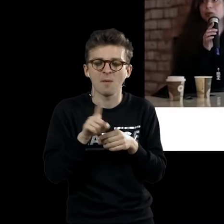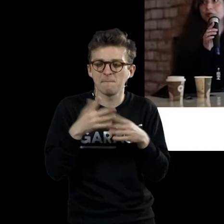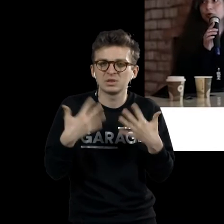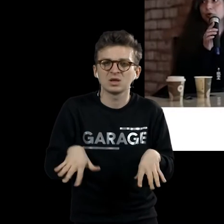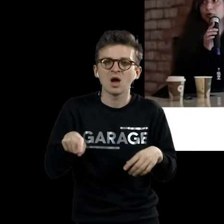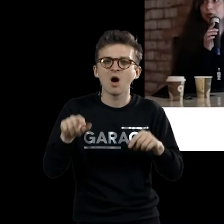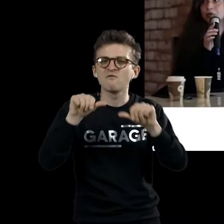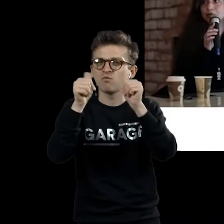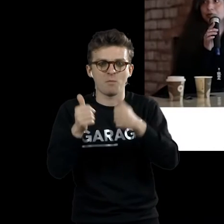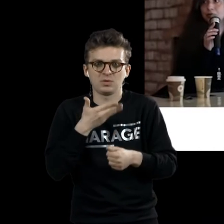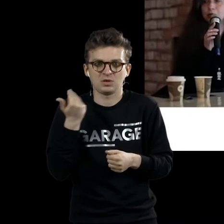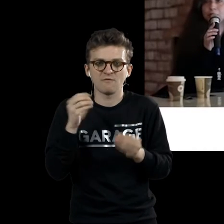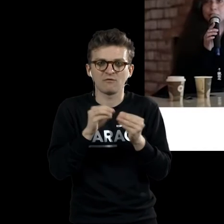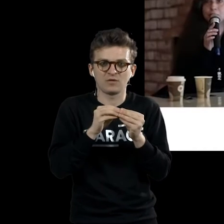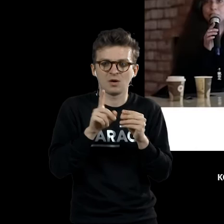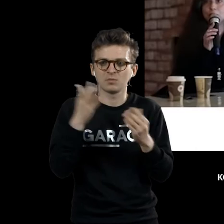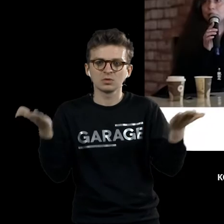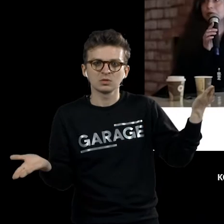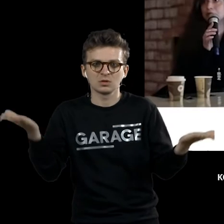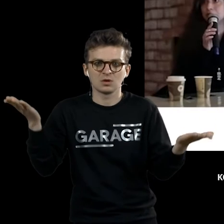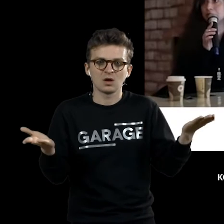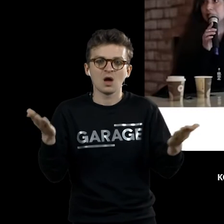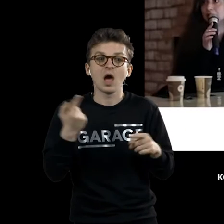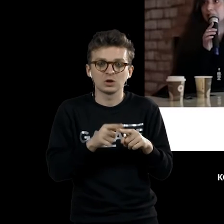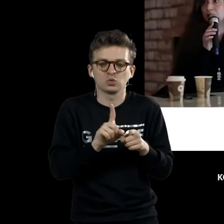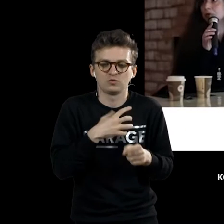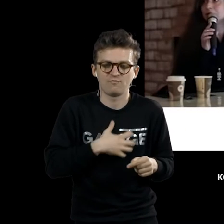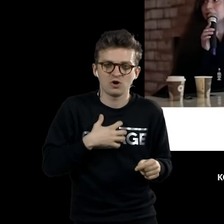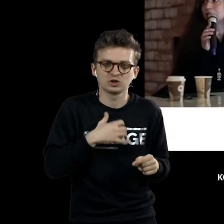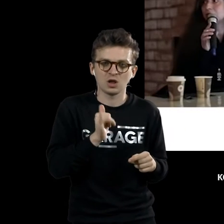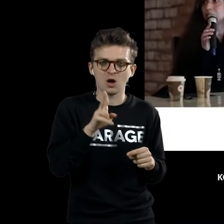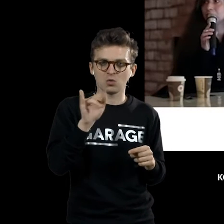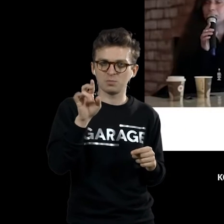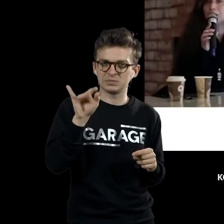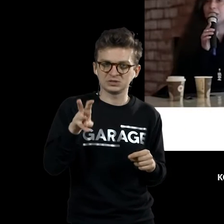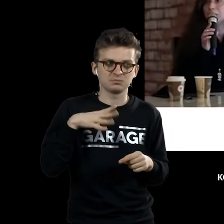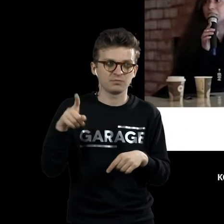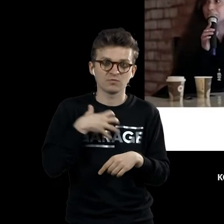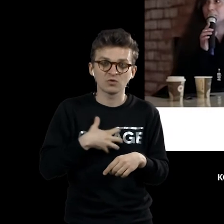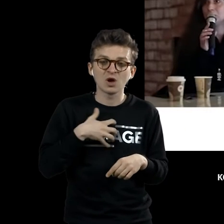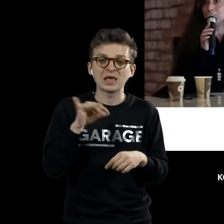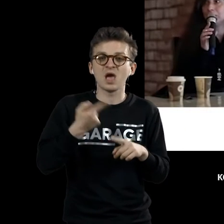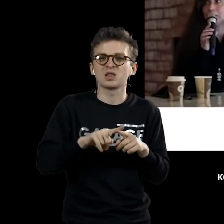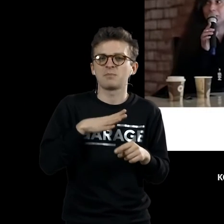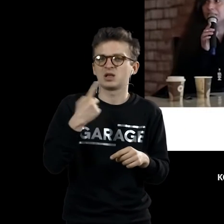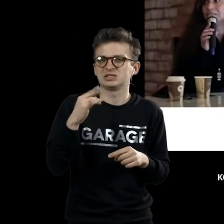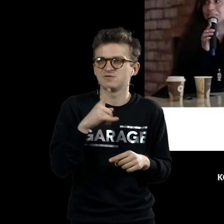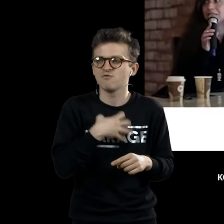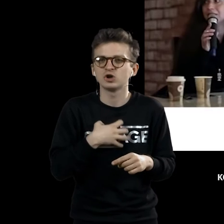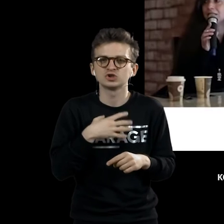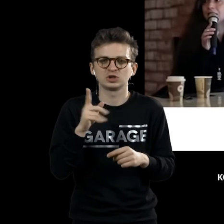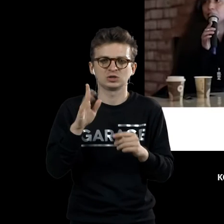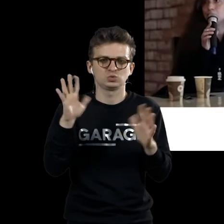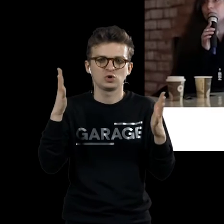антропоморфности, тоже очень важный сюжет, потому что который был важен и для кубистов, который был вообще одним из главных сюжетов 20